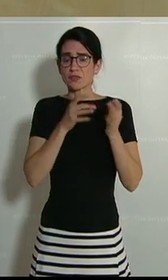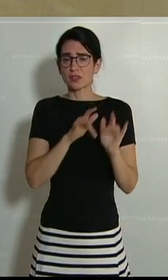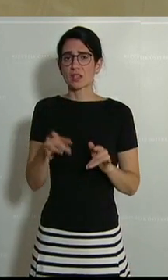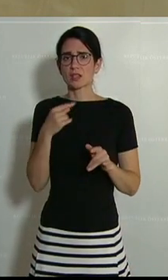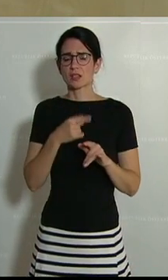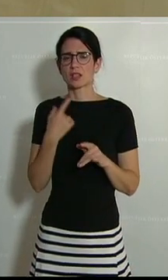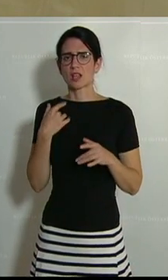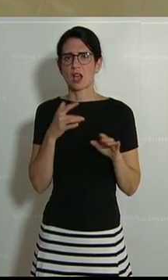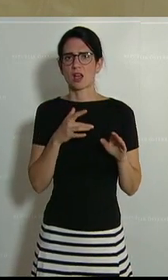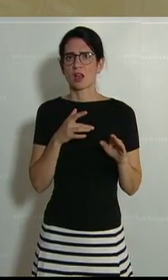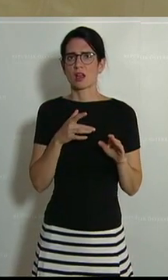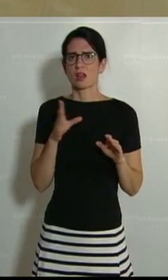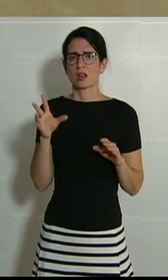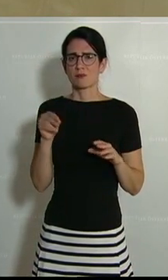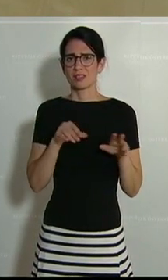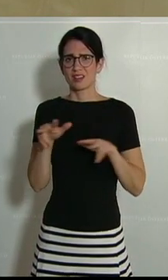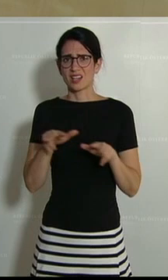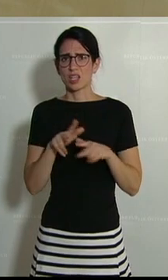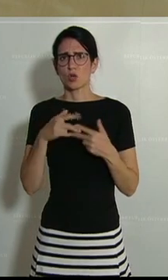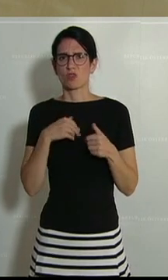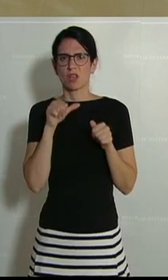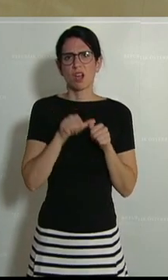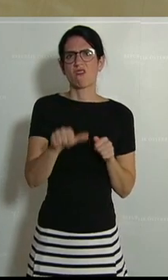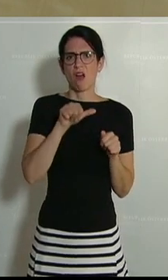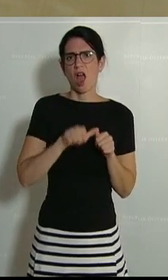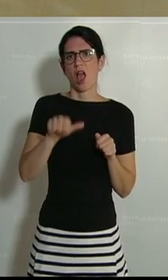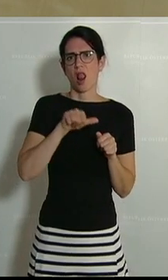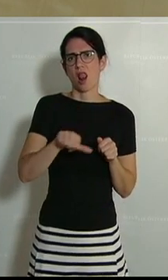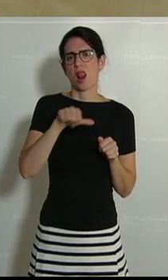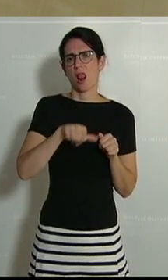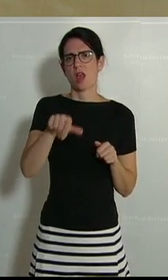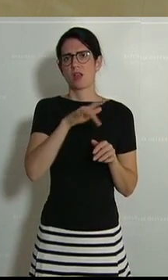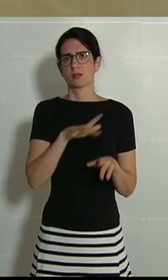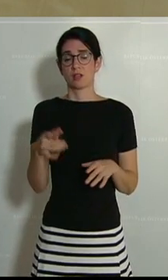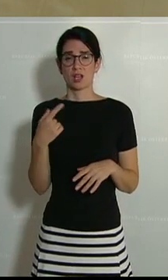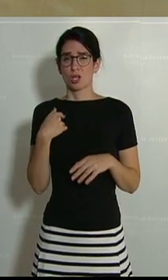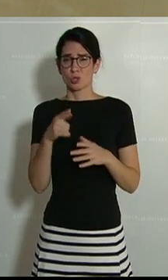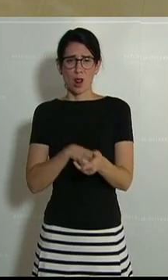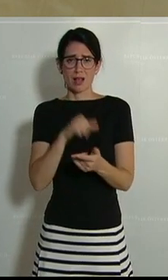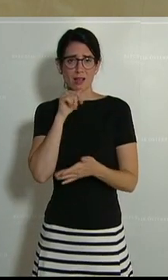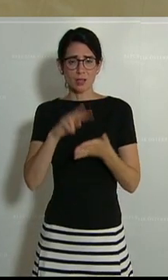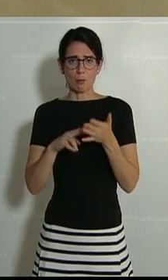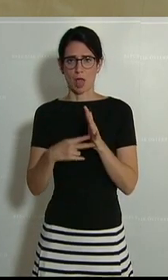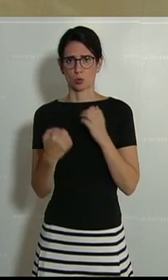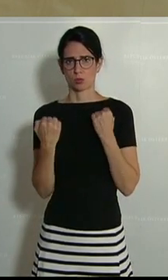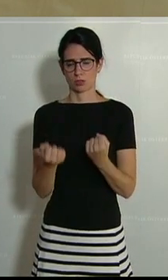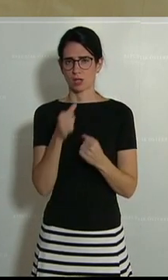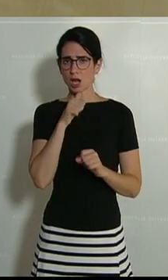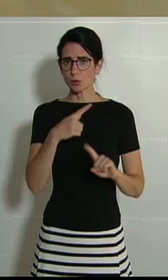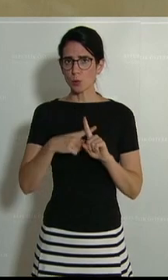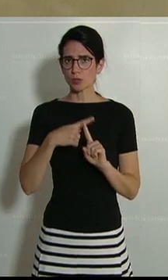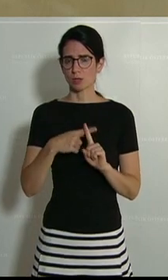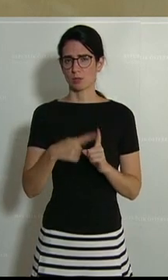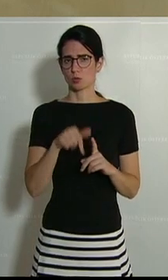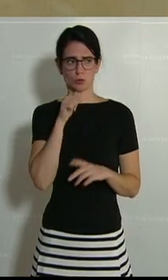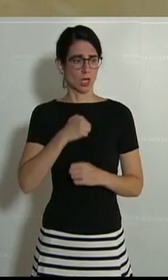Hauruck-Maßnahmen der Regierung gequält wird, solange es keine Planungssicherheit gibt, keinen Optimismus,